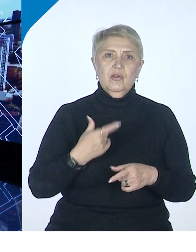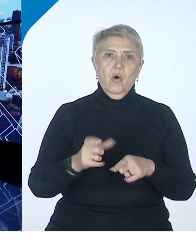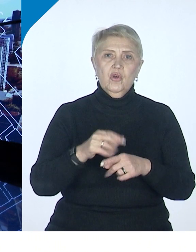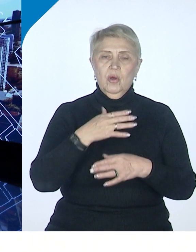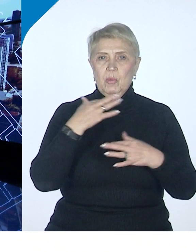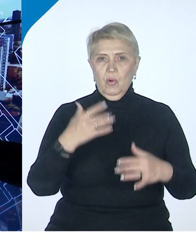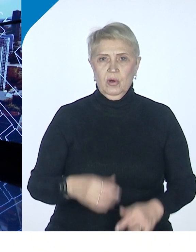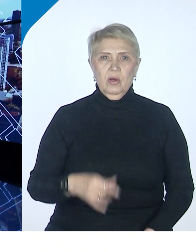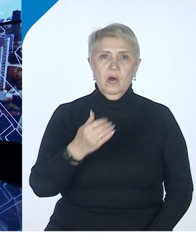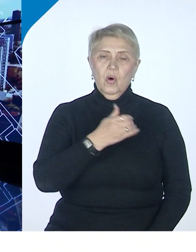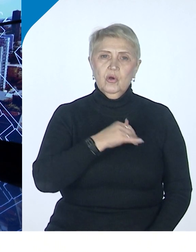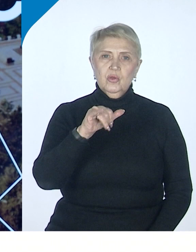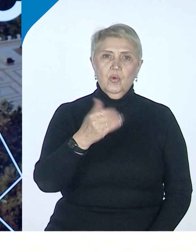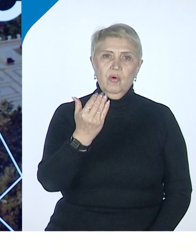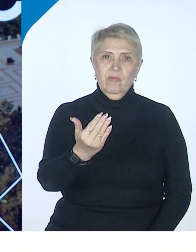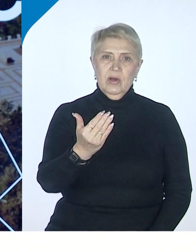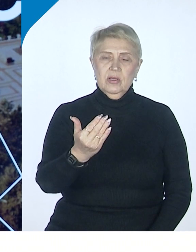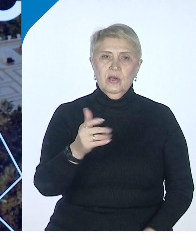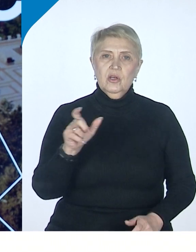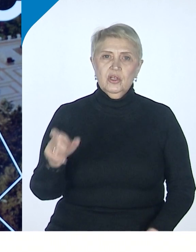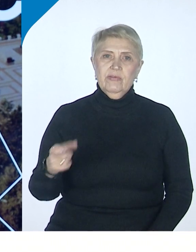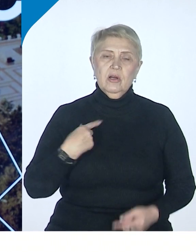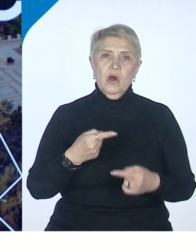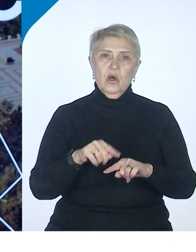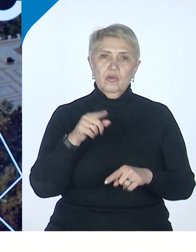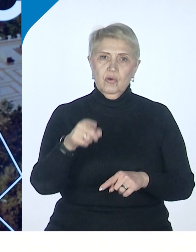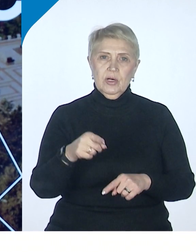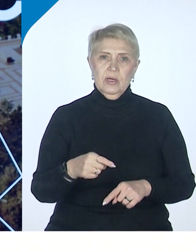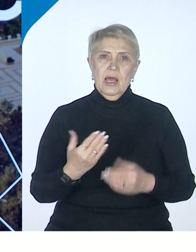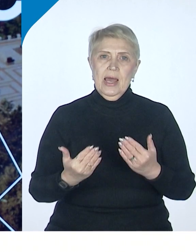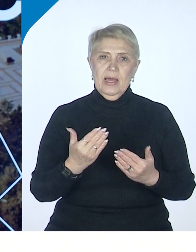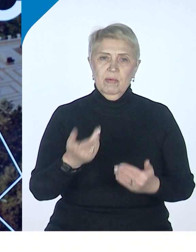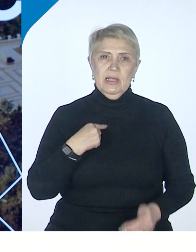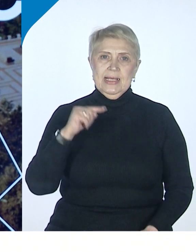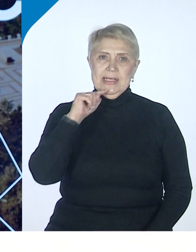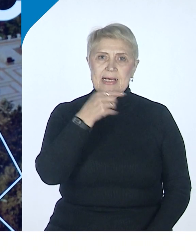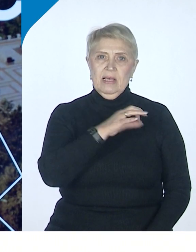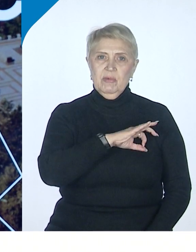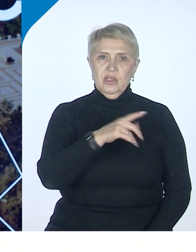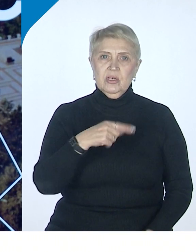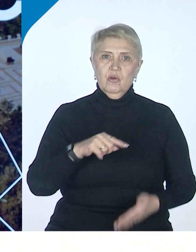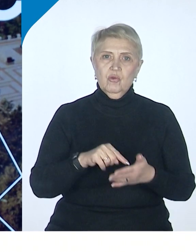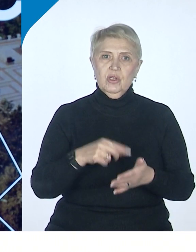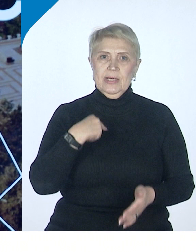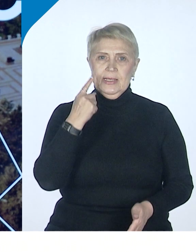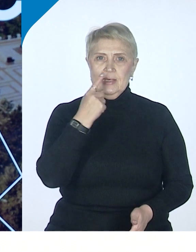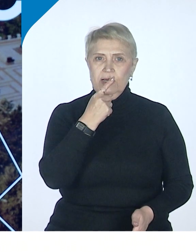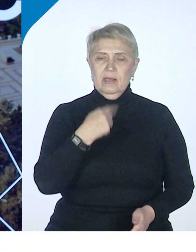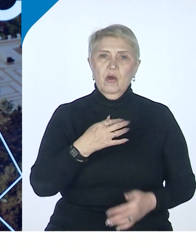Хочется у вас, человека, который именно с экономической точки зрения очень многие вещи